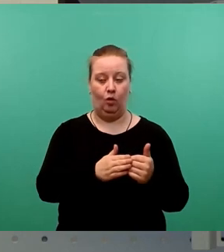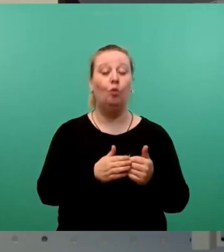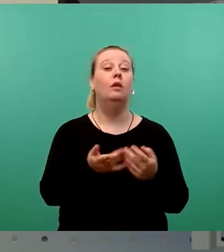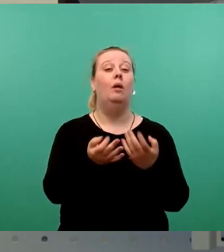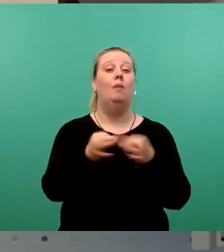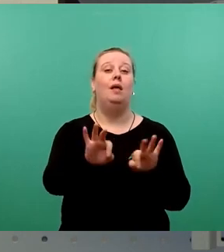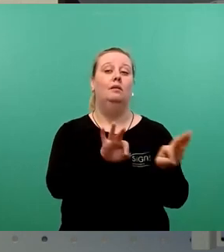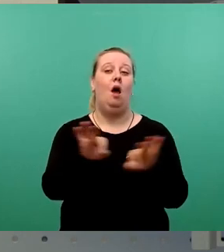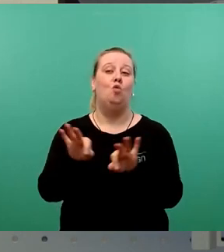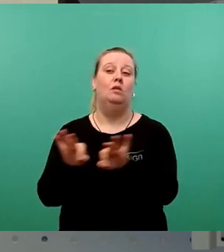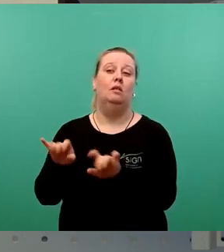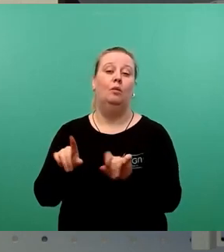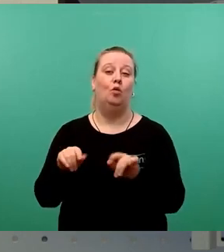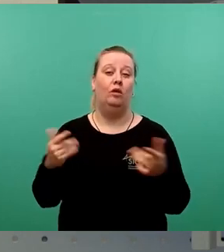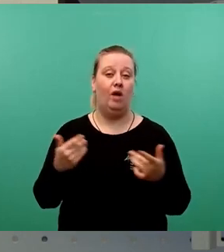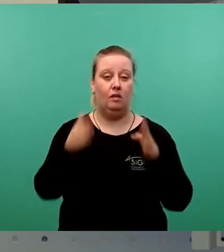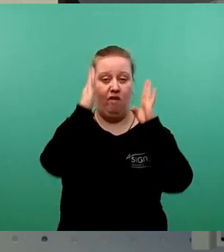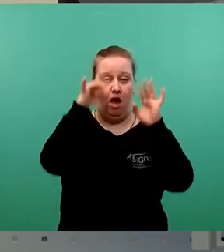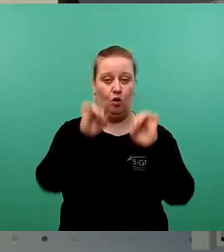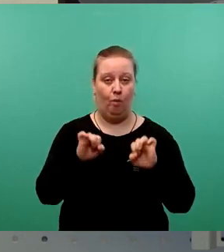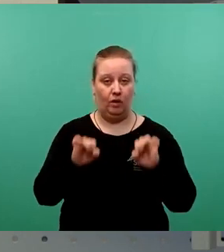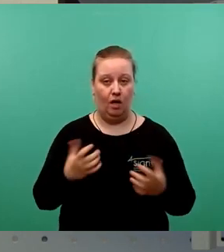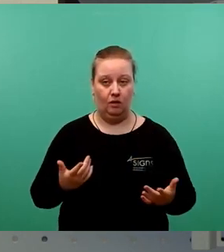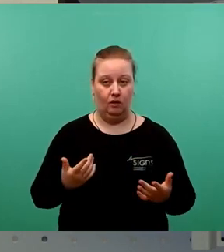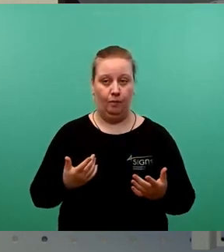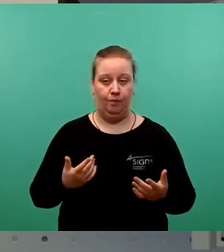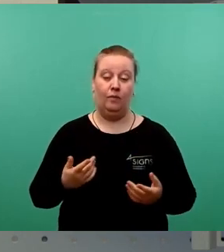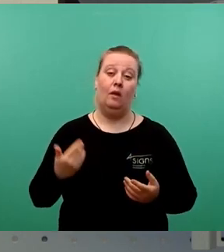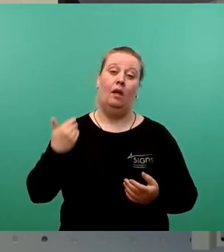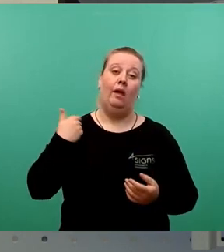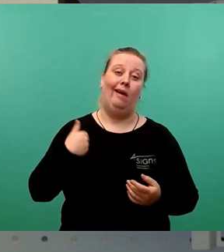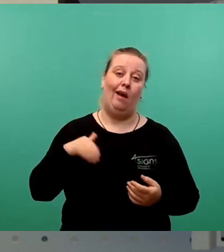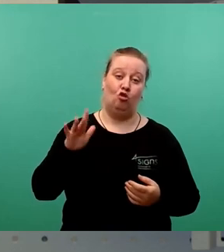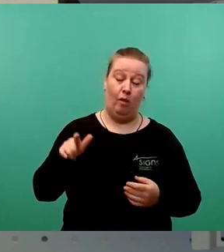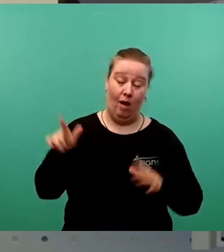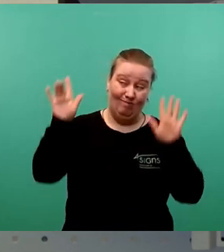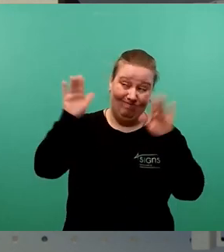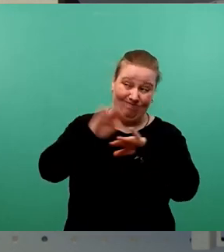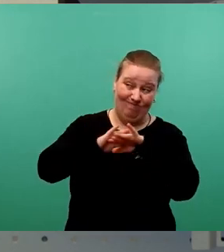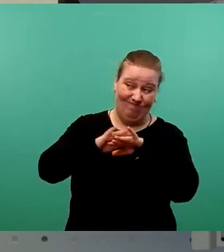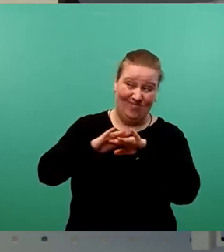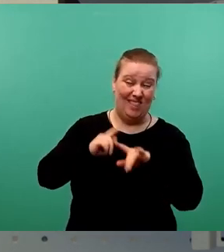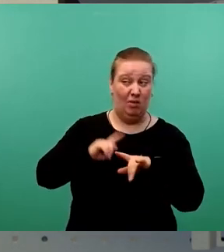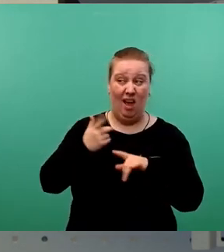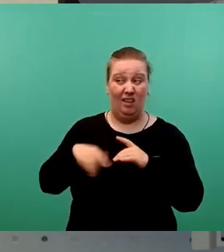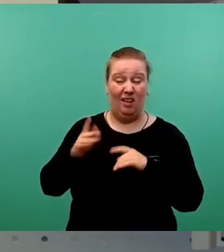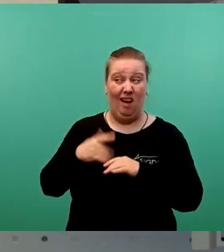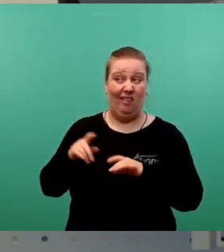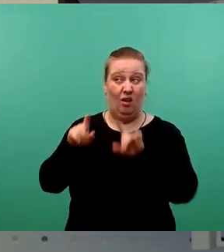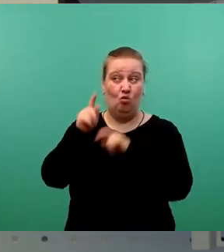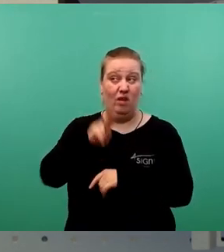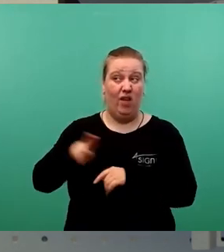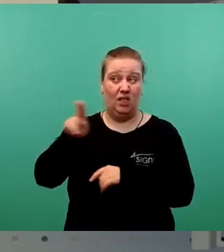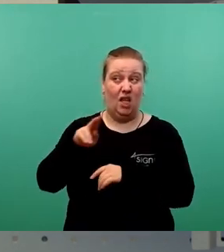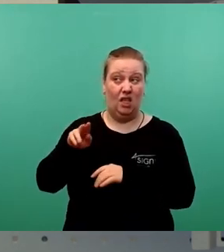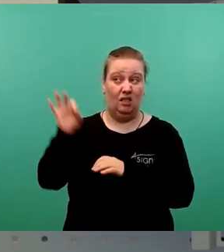diesem Punkt Fachkompetenz. Nun kann ich, Herr Schollbach, noch keinen akademischen Grad vorweisen, aber dennoch darf ich